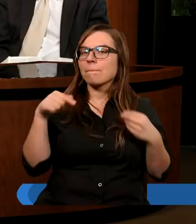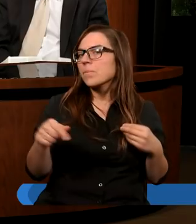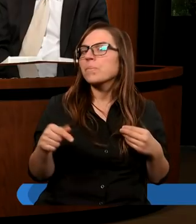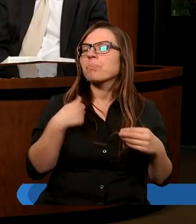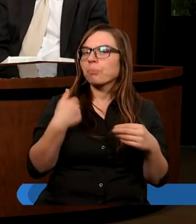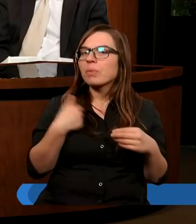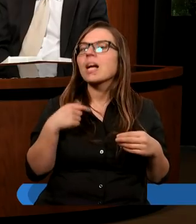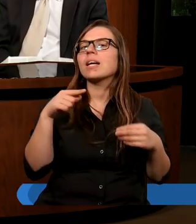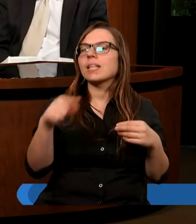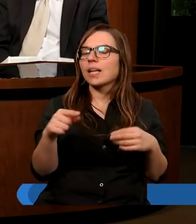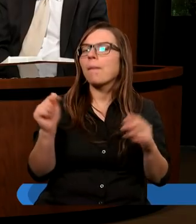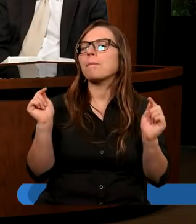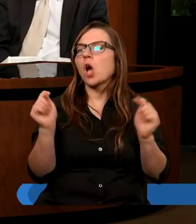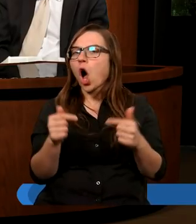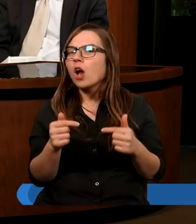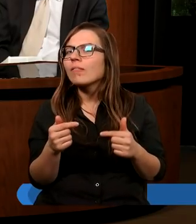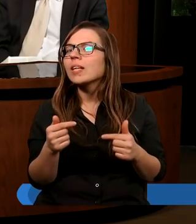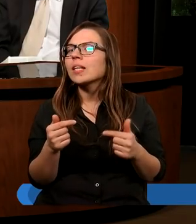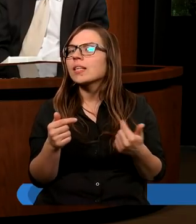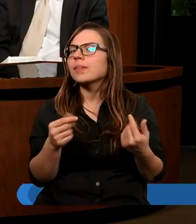tym konfliktom